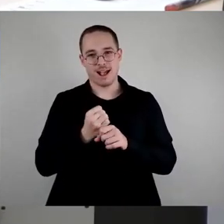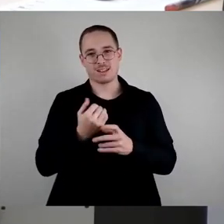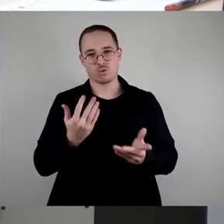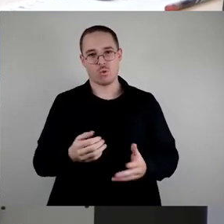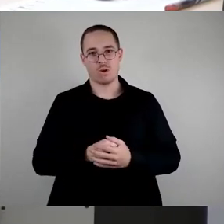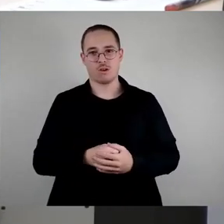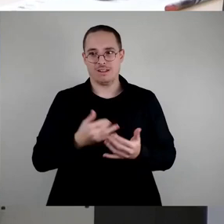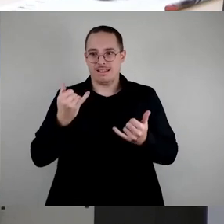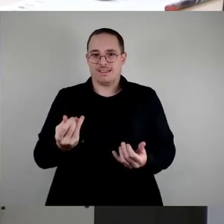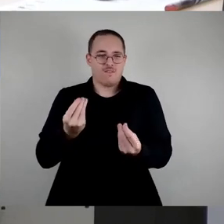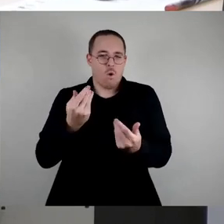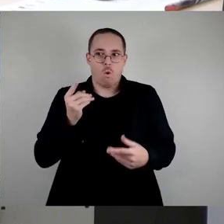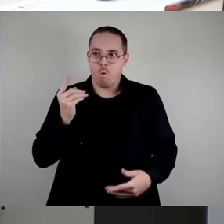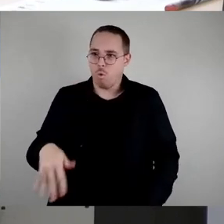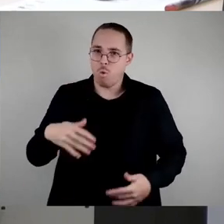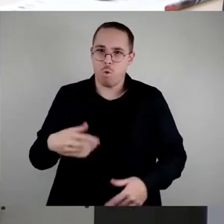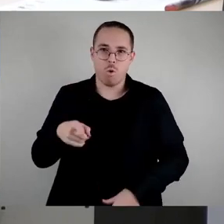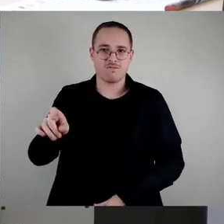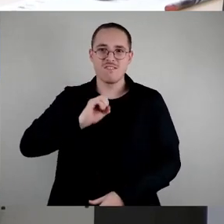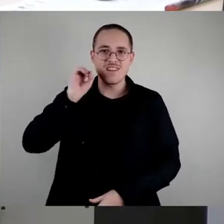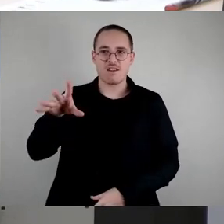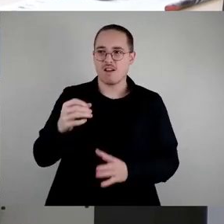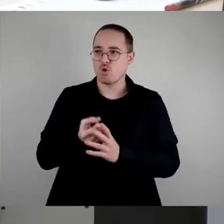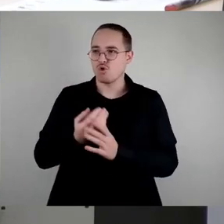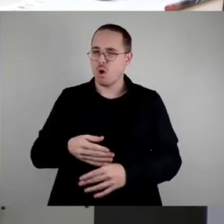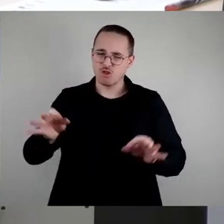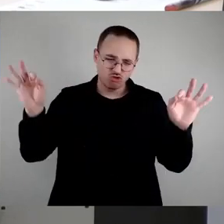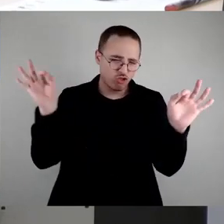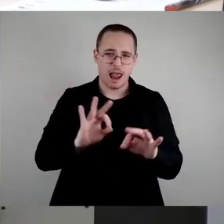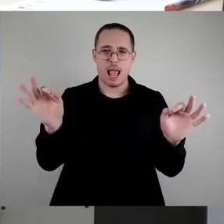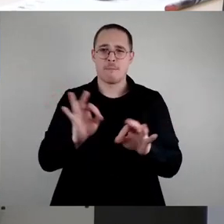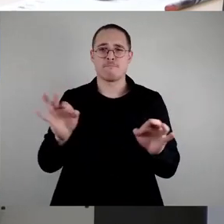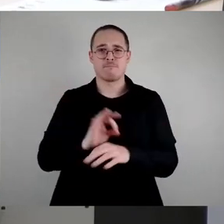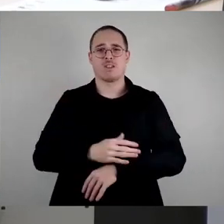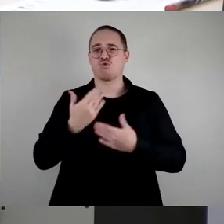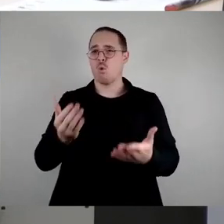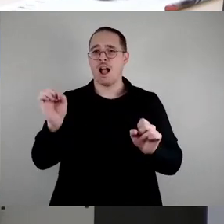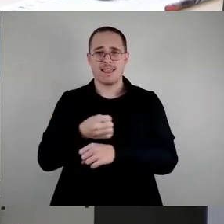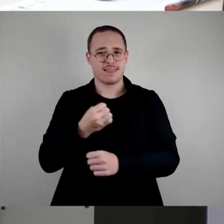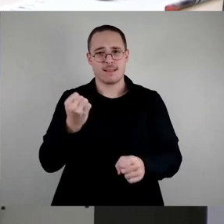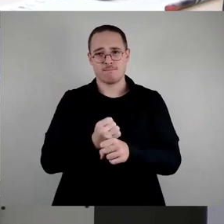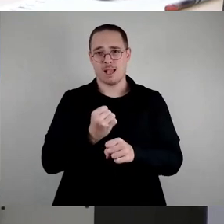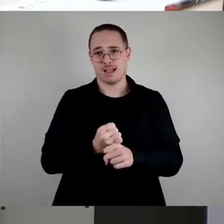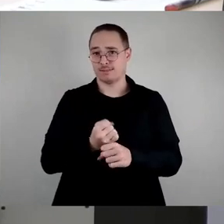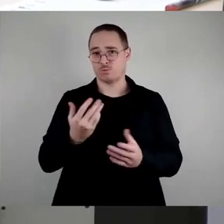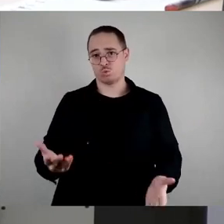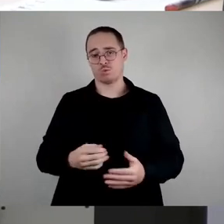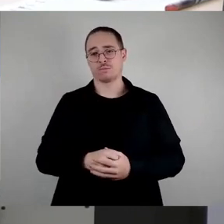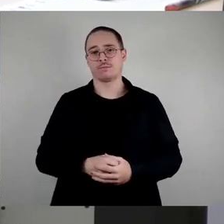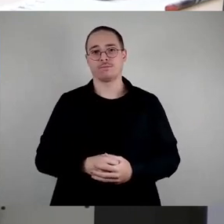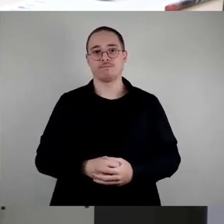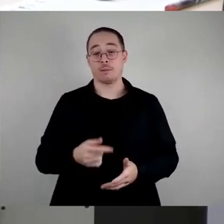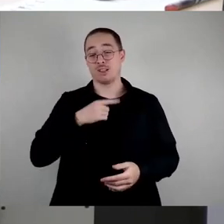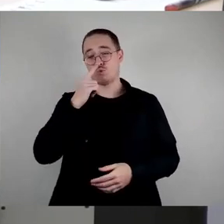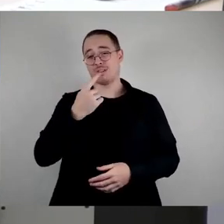asozialen Wegwerfkultur stehen wir jetzt vielleicht an der Schwelle, wo man auch sagen muss, nein, das geht so nicht. Ich wollte noch mal sagen, weil jetzt ja